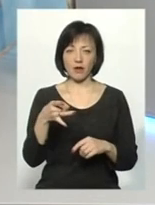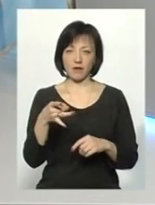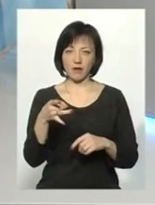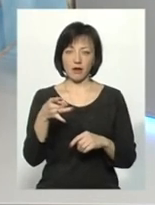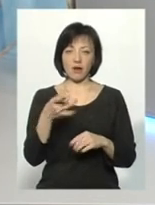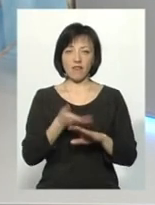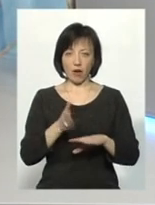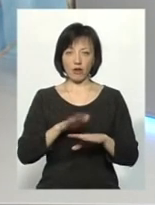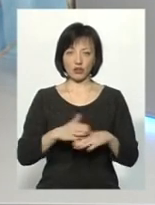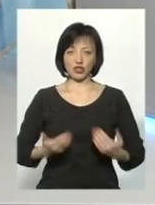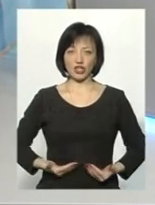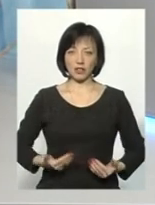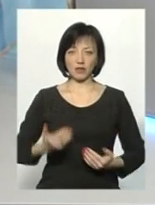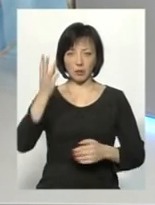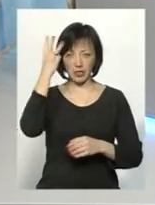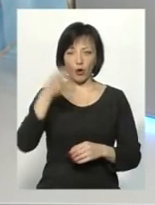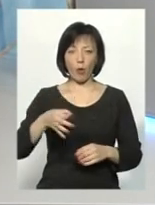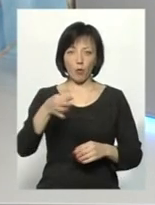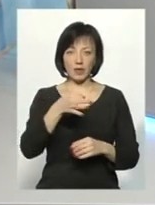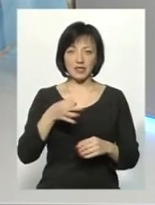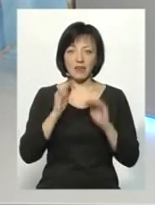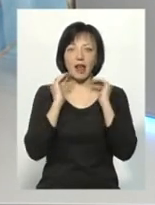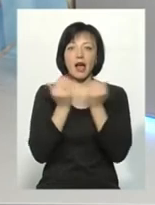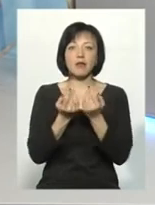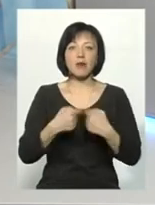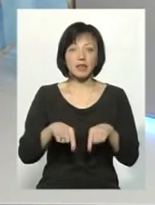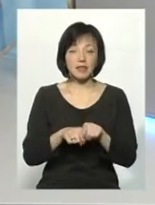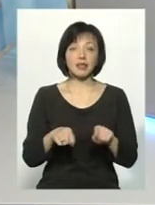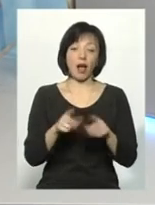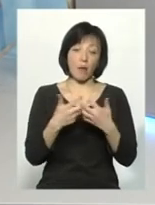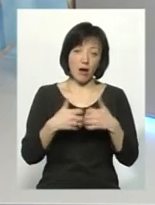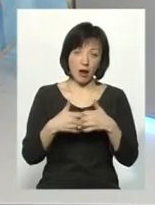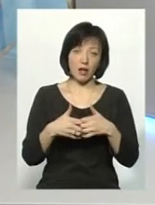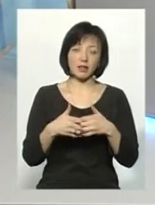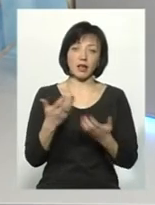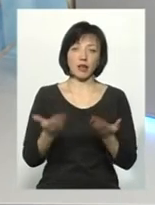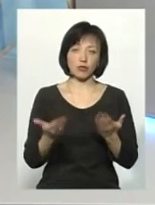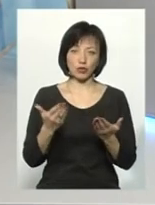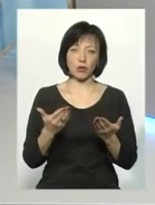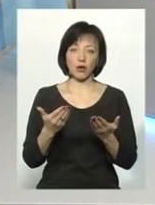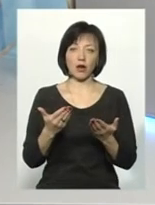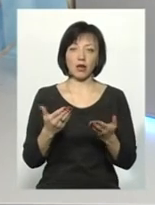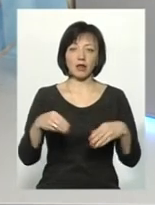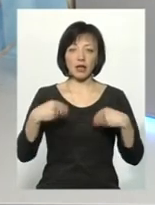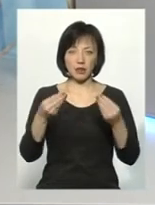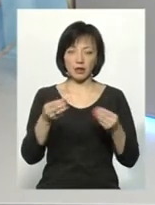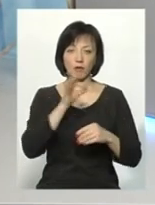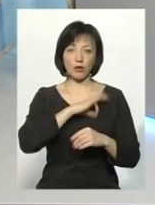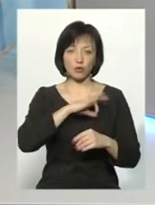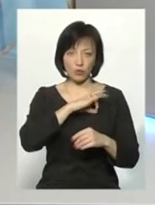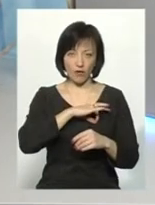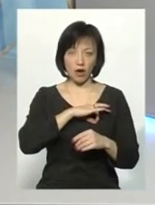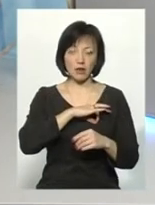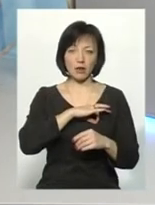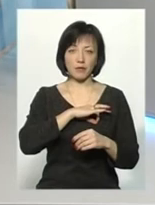їм важко жити в Хмельницькій області в реанімації. Але такий апарат, якщо їм надати в користування,